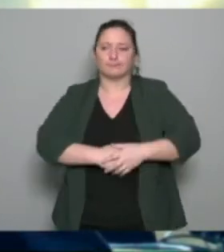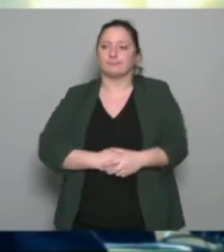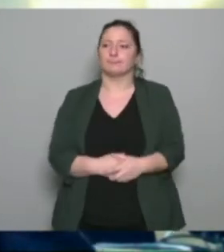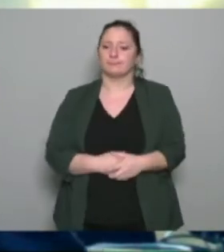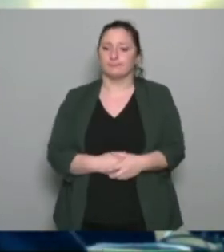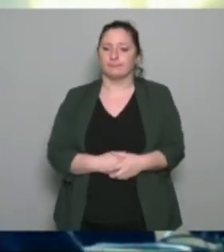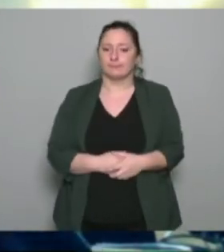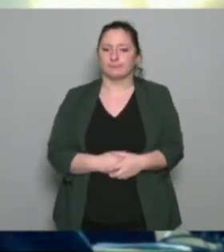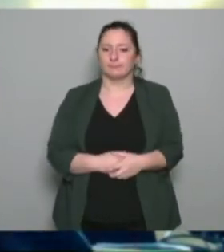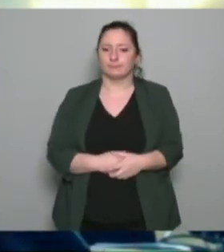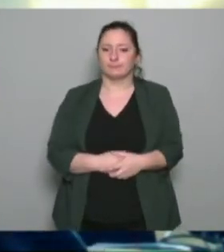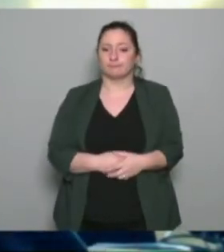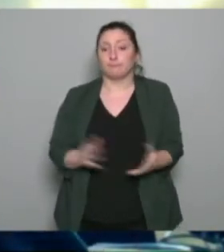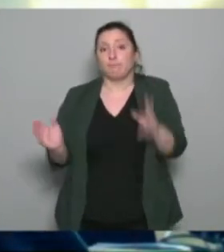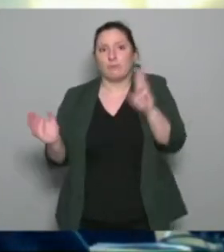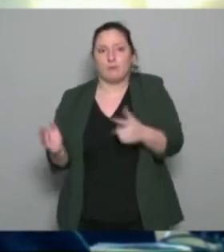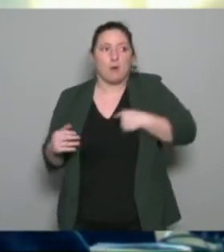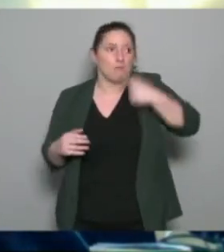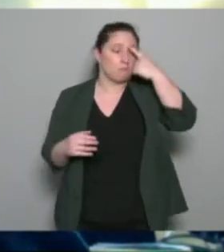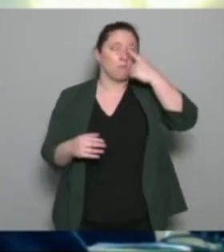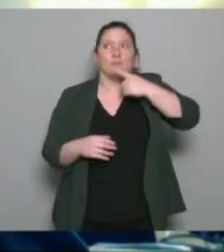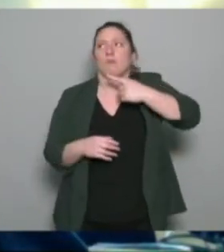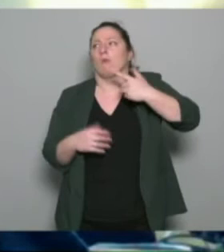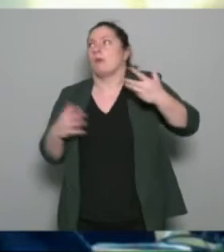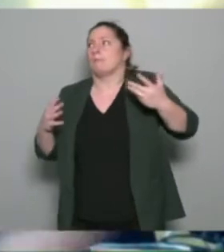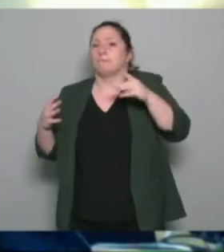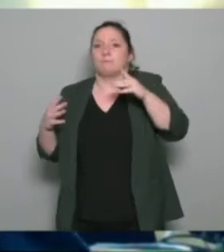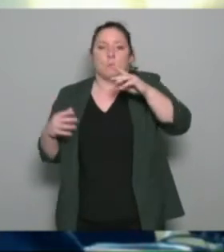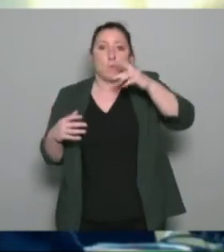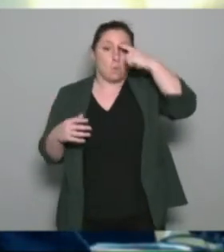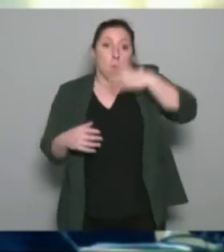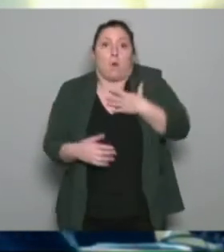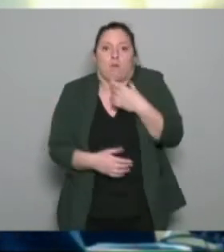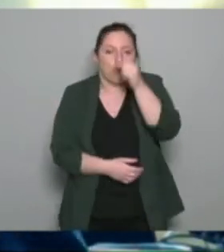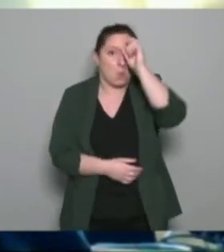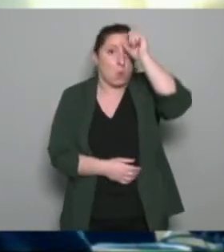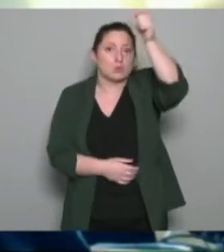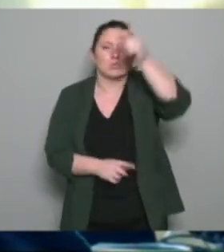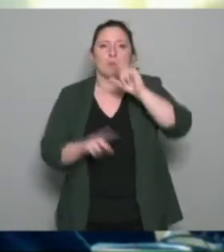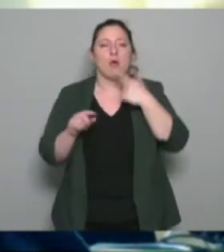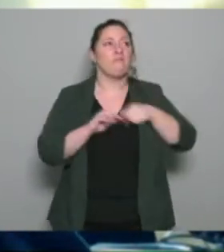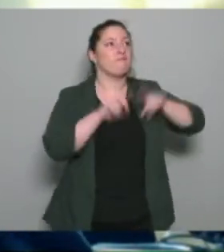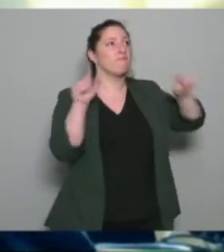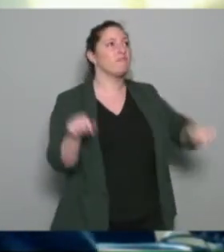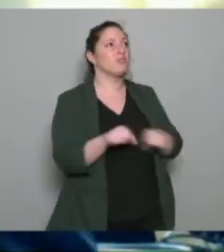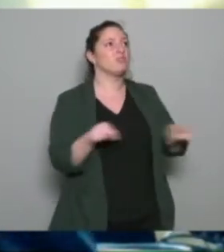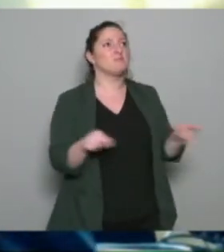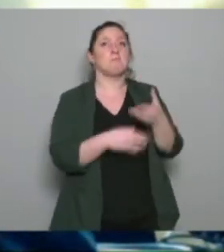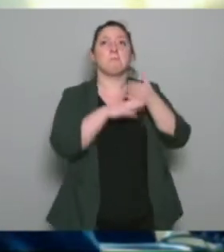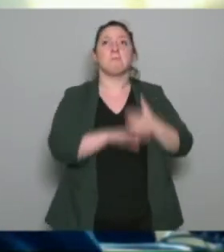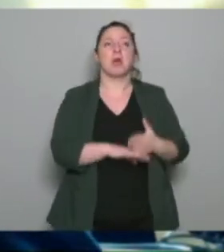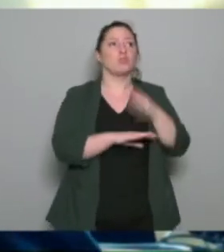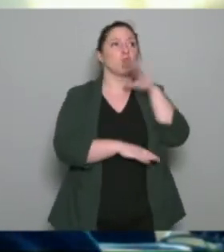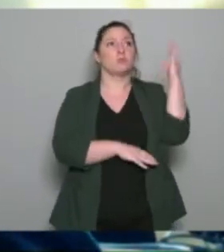moi j'imaginais pas qu'ils viennent avec des des fiches toutes faites non il faut vraiment qu'ils puissent s'adapter